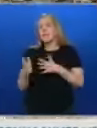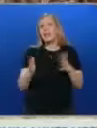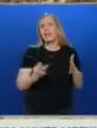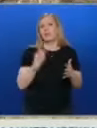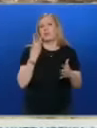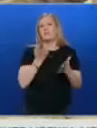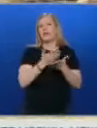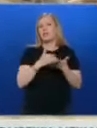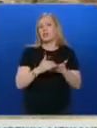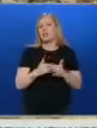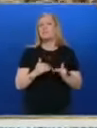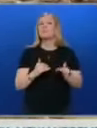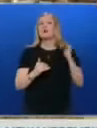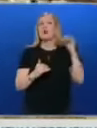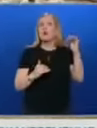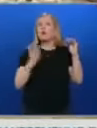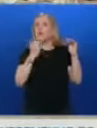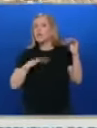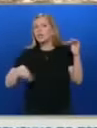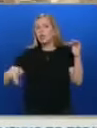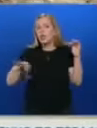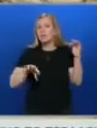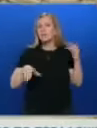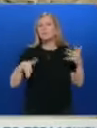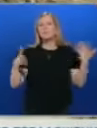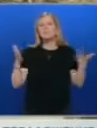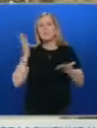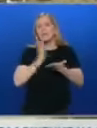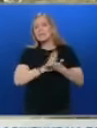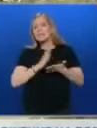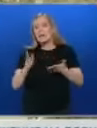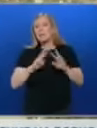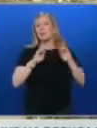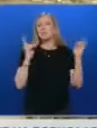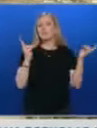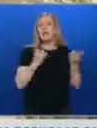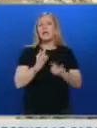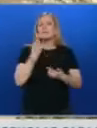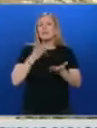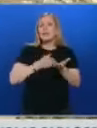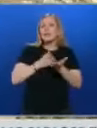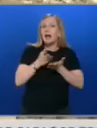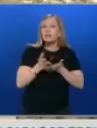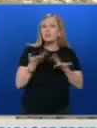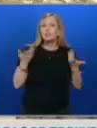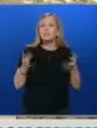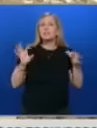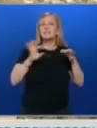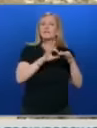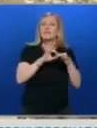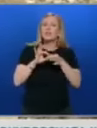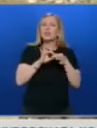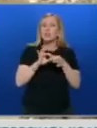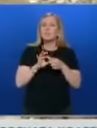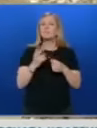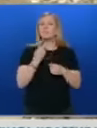Всъщност горната е изцяло отцепена от света и единственият начин за връзка е това малко импровизирано дървеномощче, по което